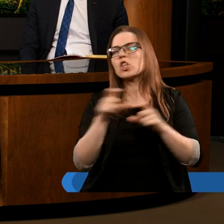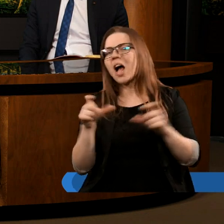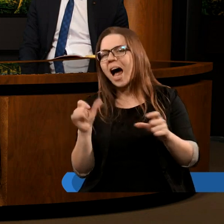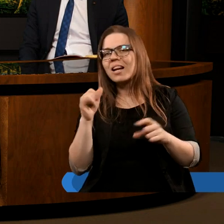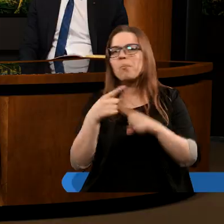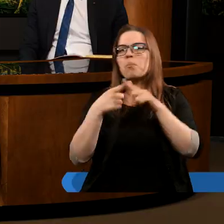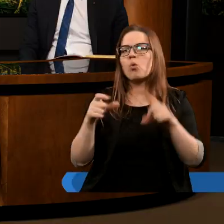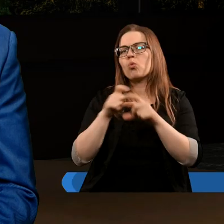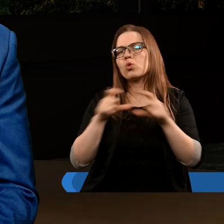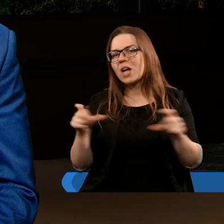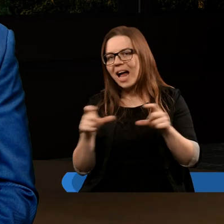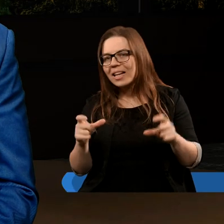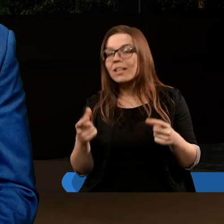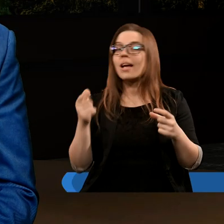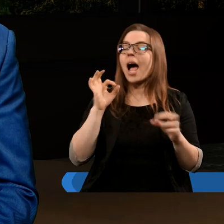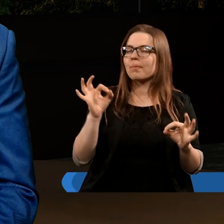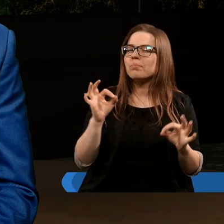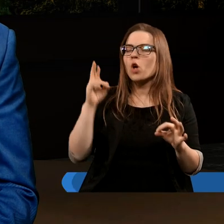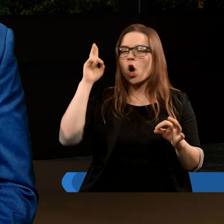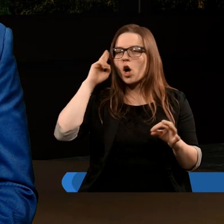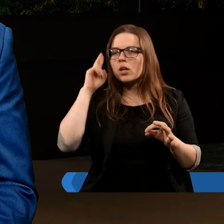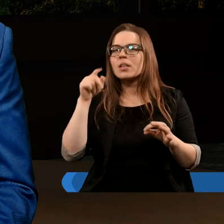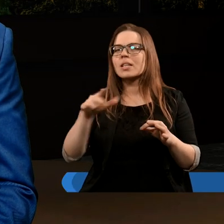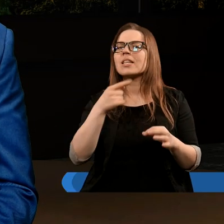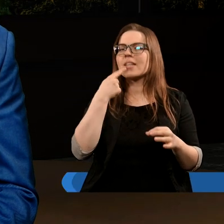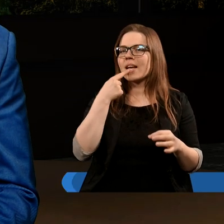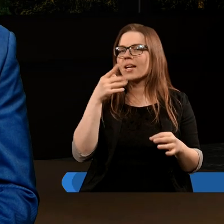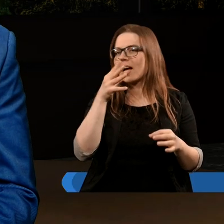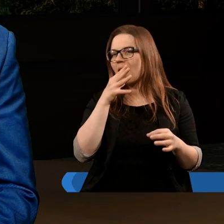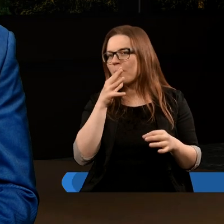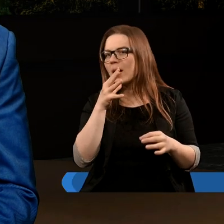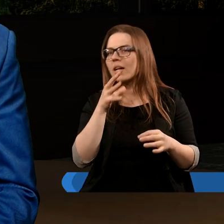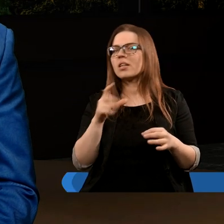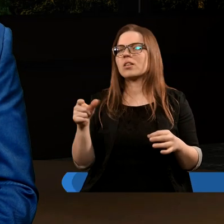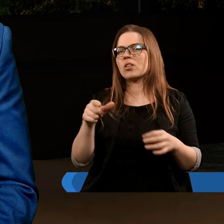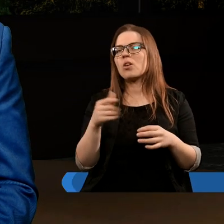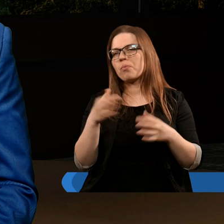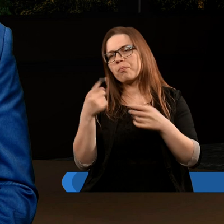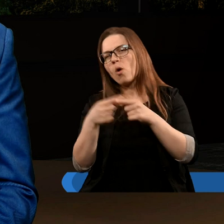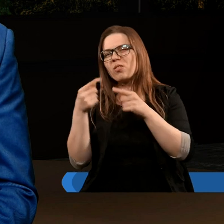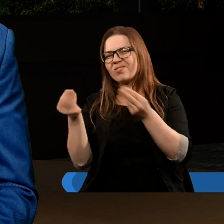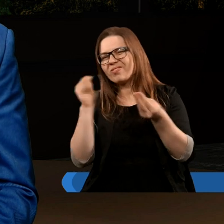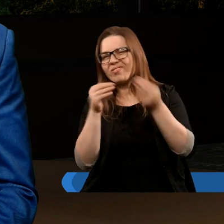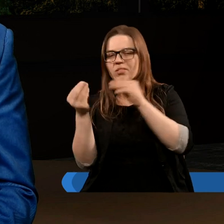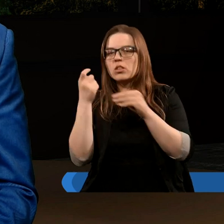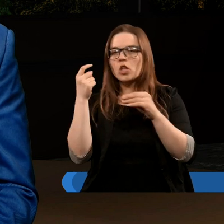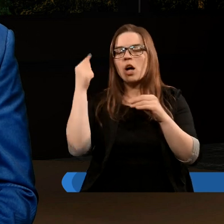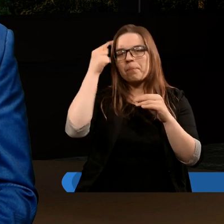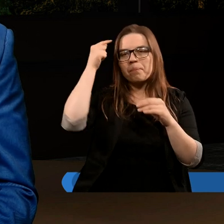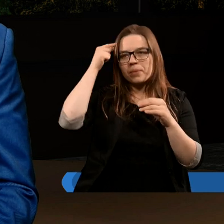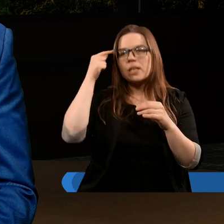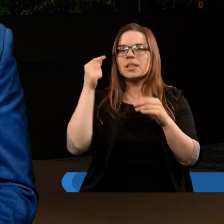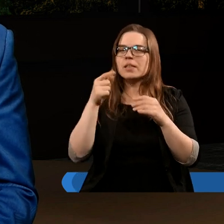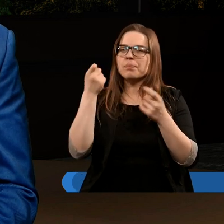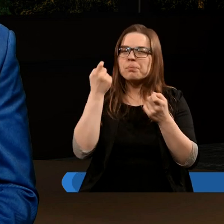i pół czasu. Jak dobrze rozumiemy język hebrajski, czy jeśli zadamy sobie trochę fatygi, żeby